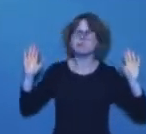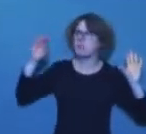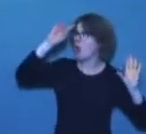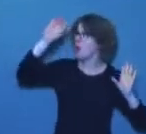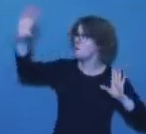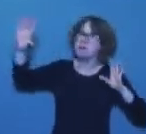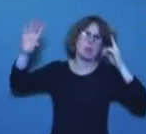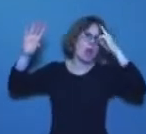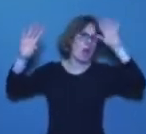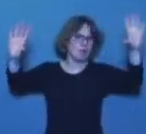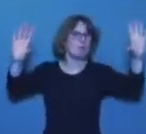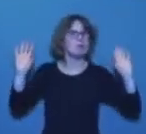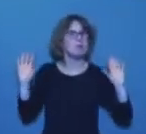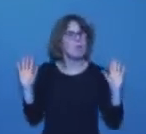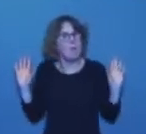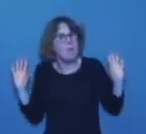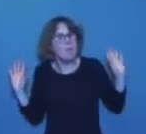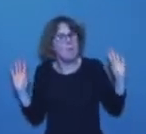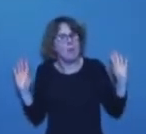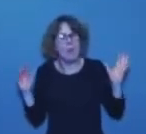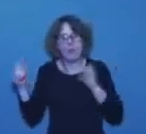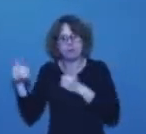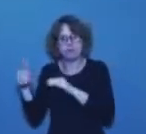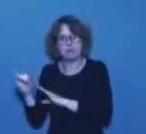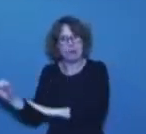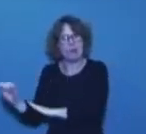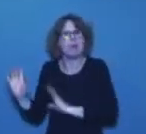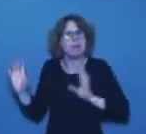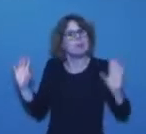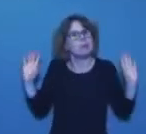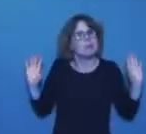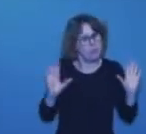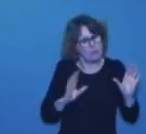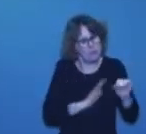la droite et puis d'autres qui sont plutôt des... Bon, c'est normal, on parle, se...